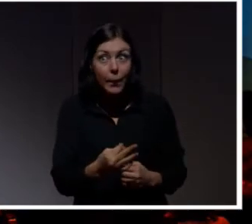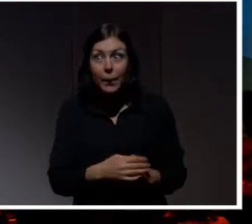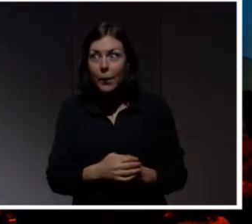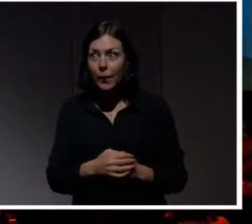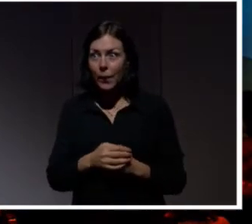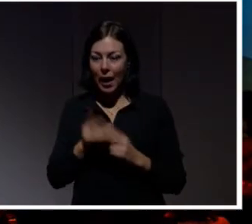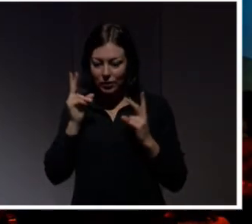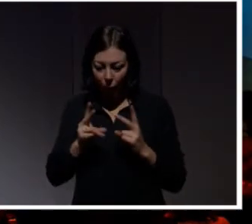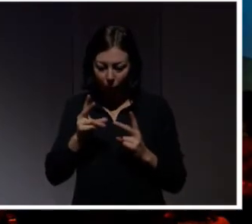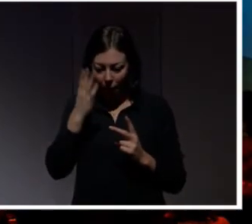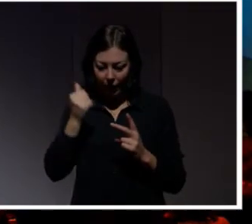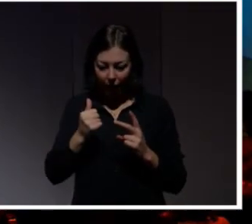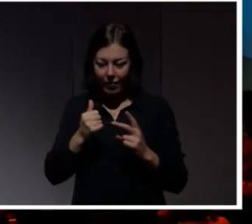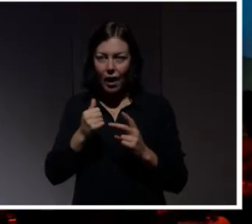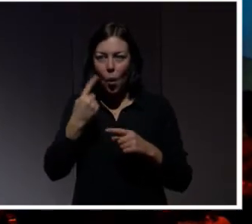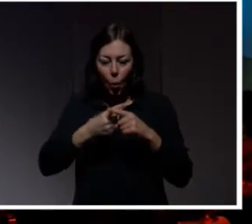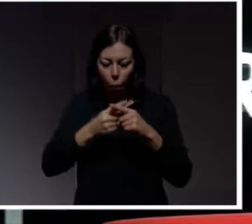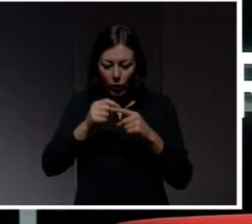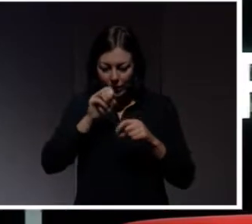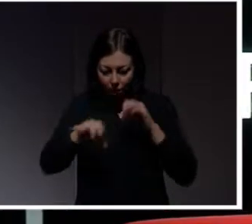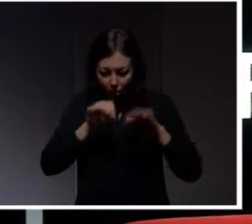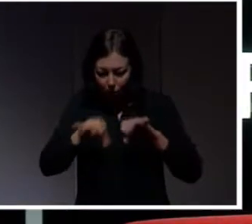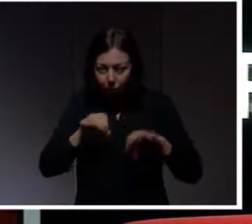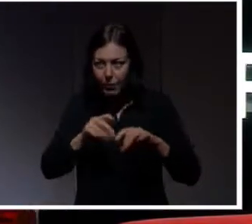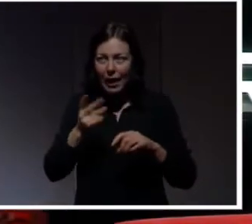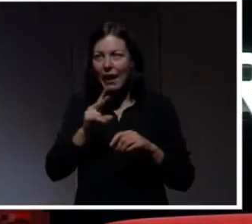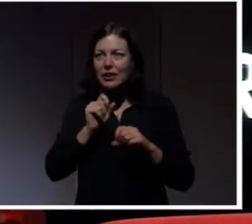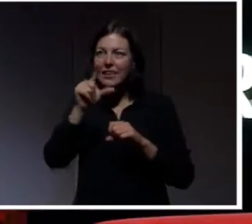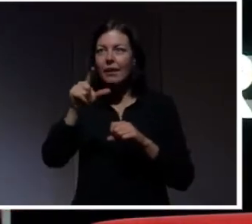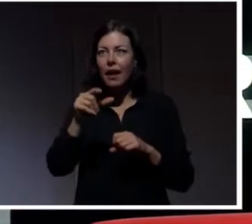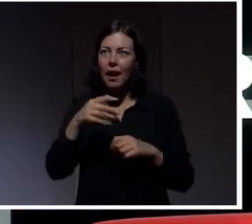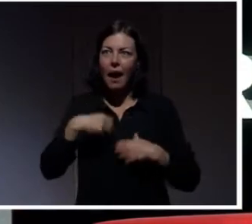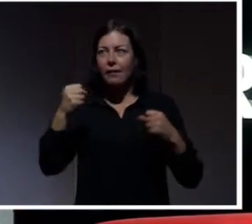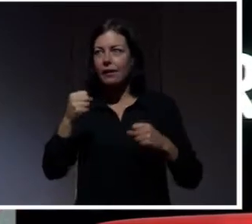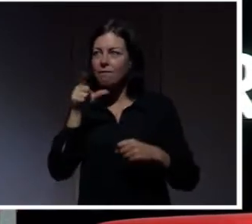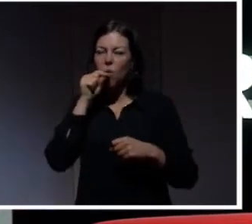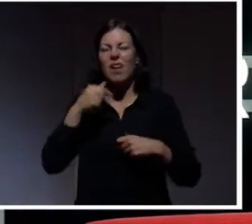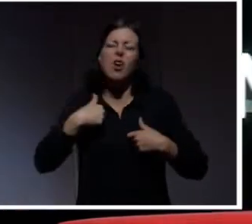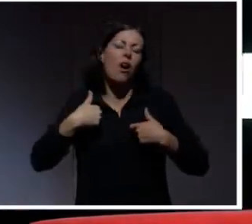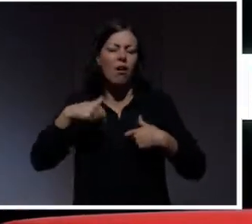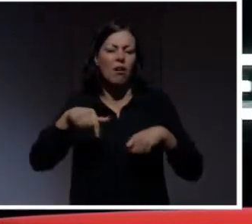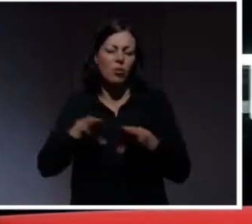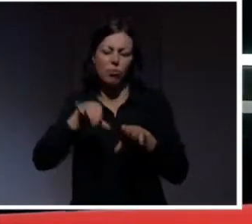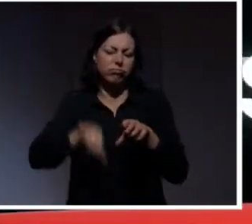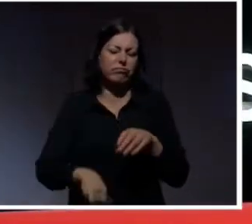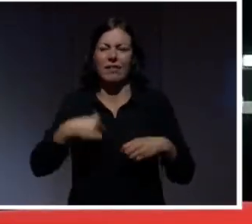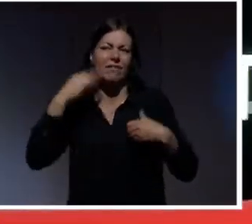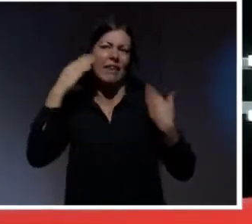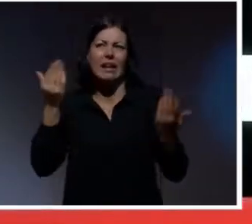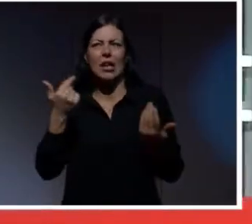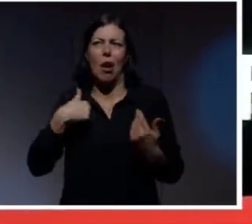gelkarameller. Skicka arga fåglar. Jag vet inte vad som är. Alltså jag är väldigt dålig på det här. Som jag sa, jag är lite